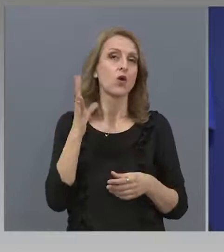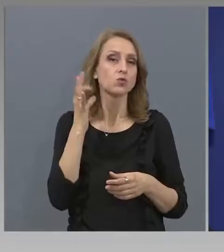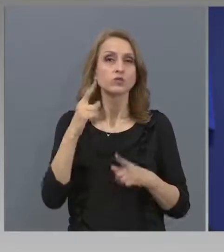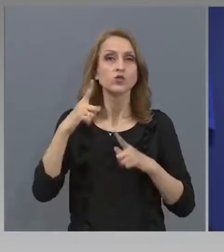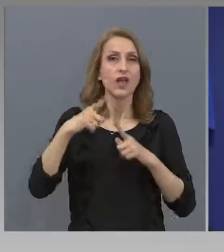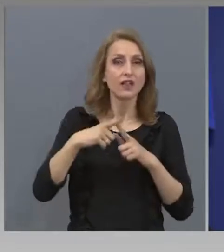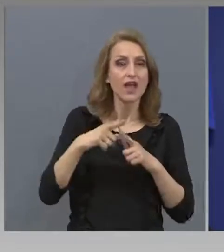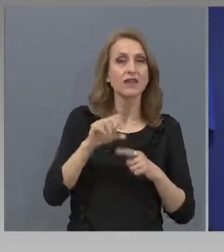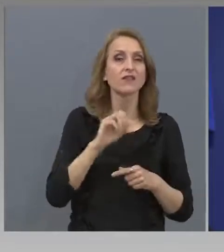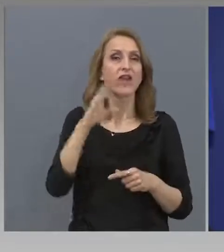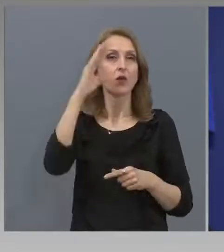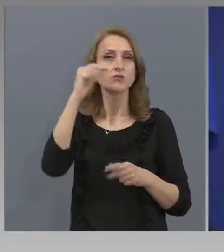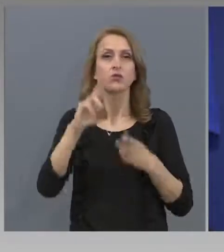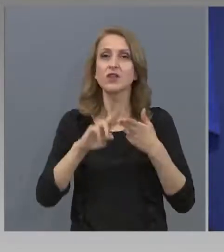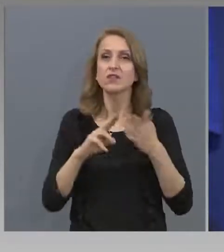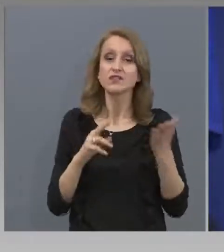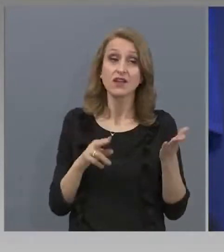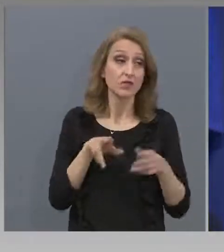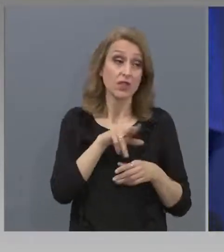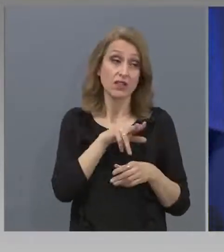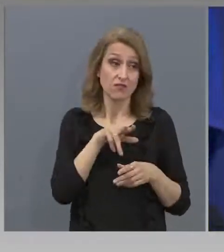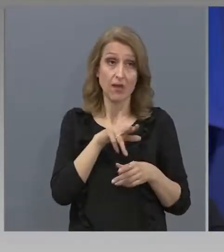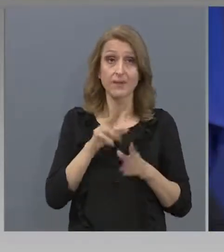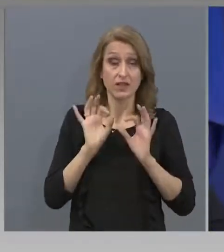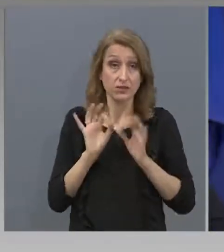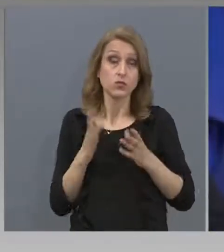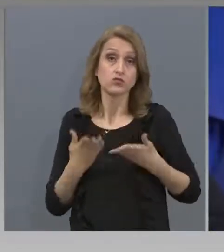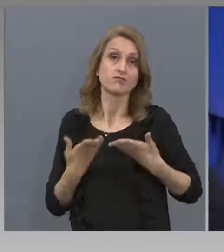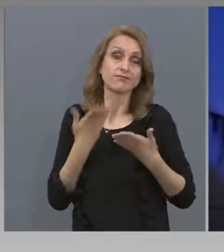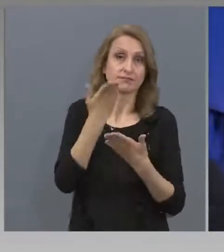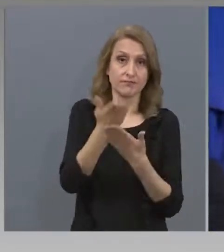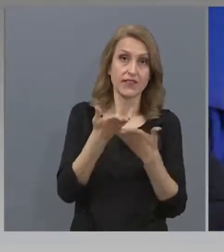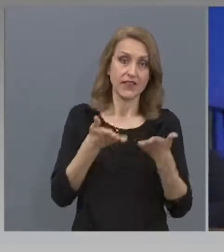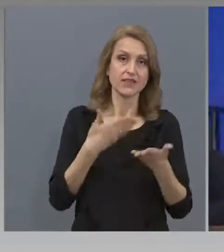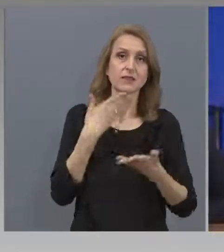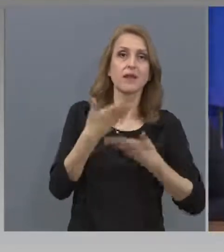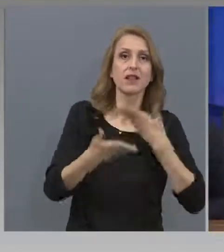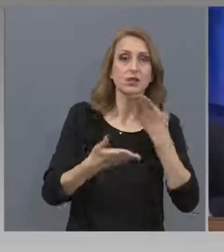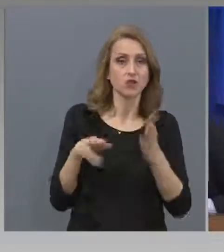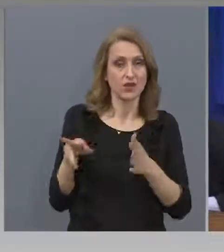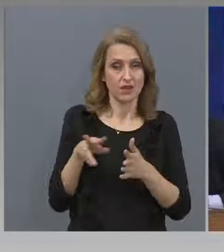Виседенов, още повече ще са и вносители на тези предложения. Благодаря ви.